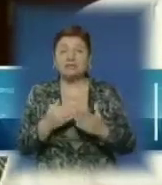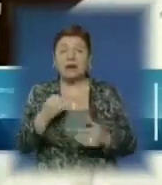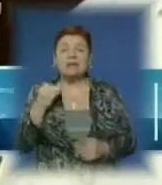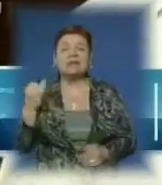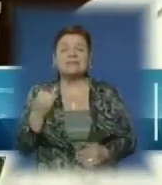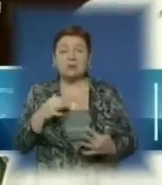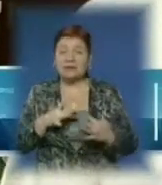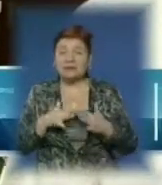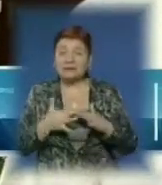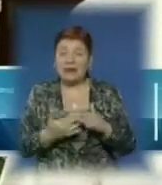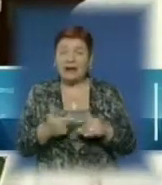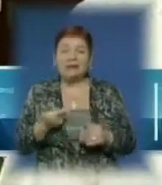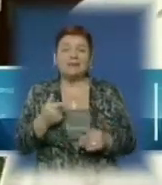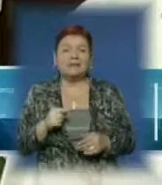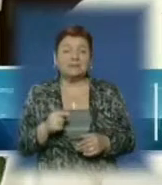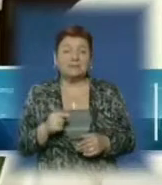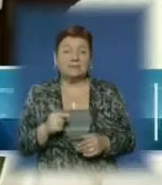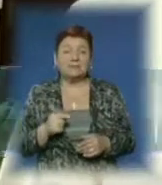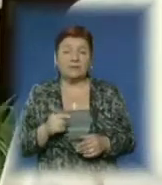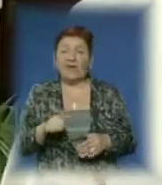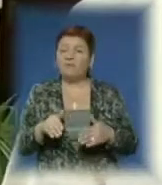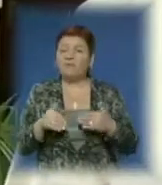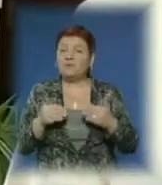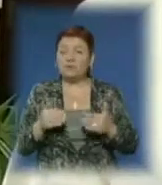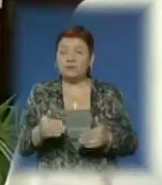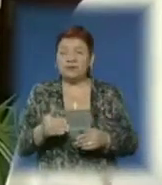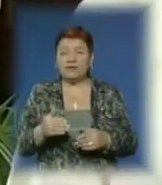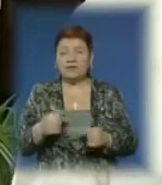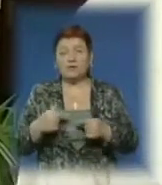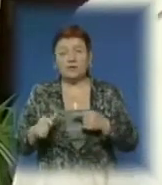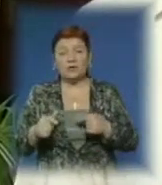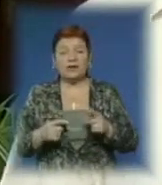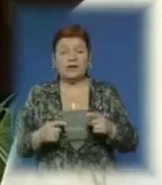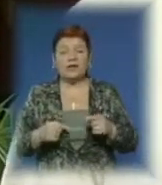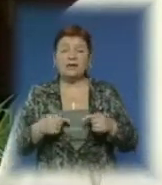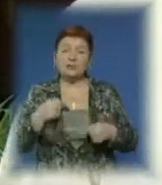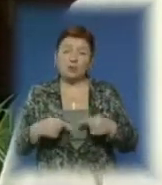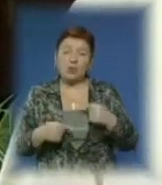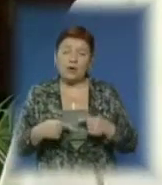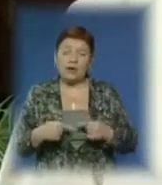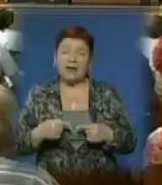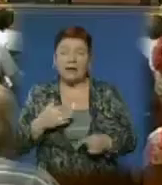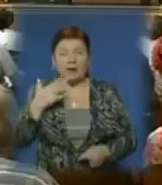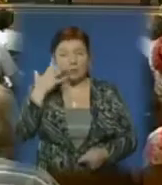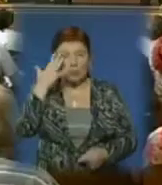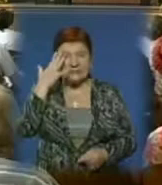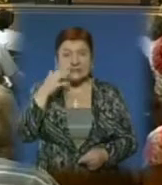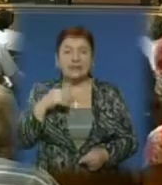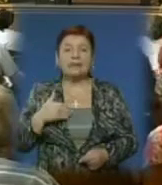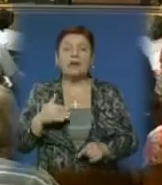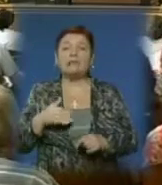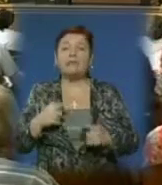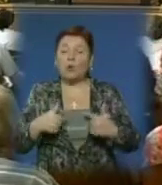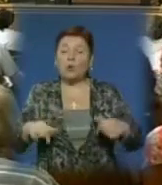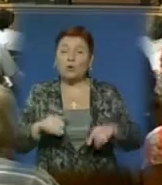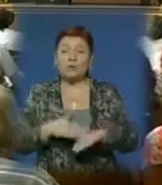Бедевлі», де в якийсь мірі відпадуть лишні спори, лишні догадки, лишні домисли. Навколо добрих справ